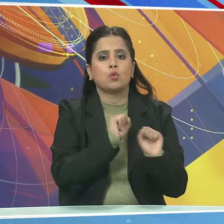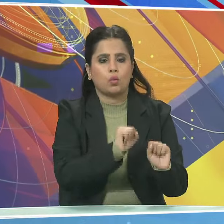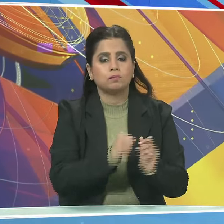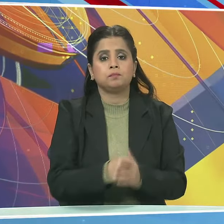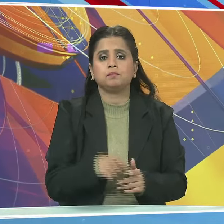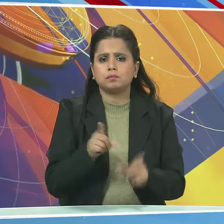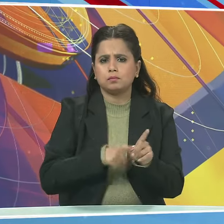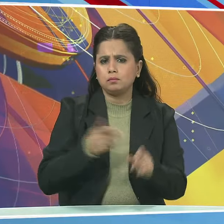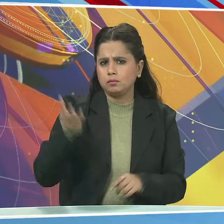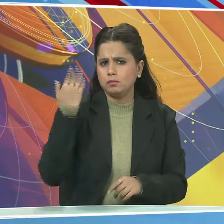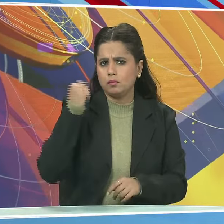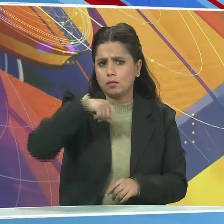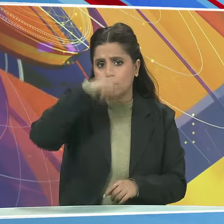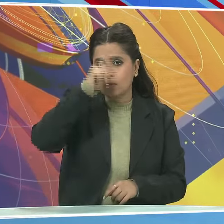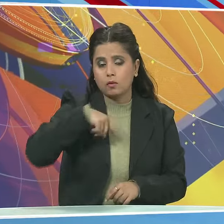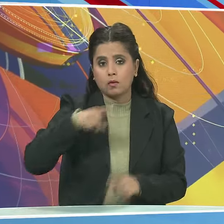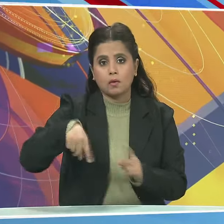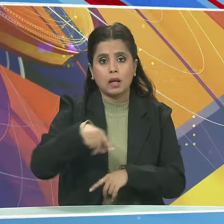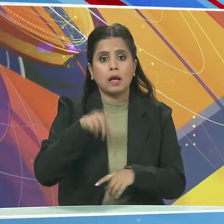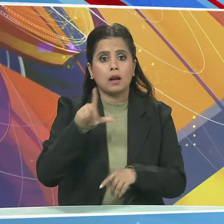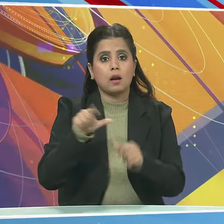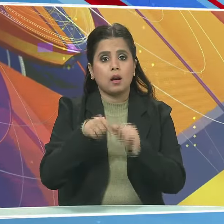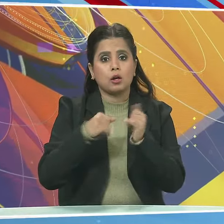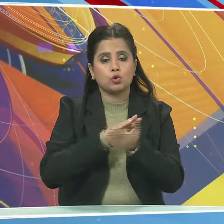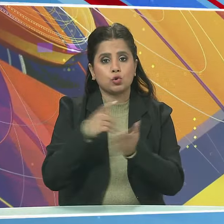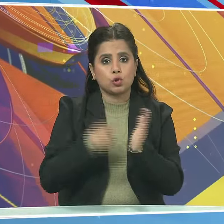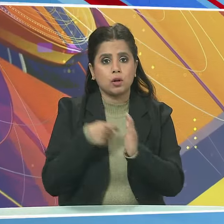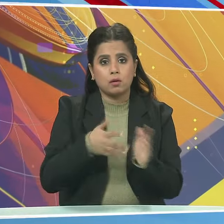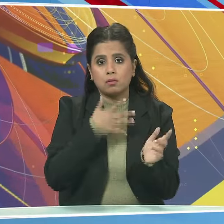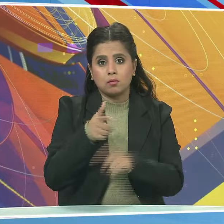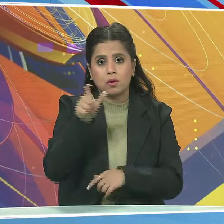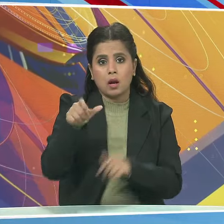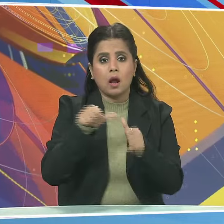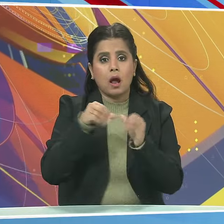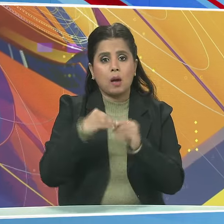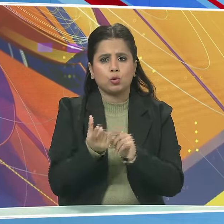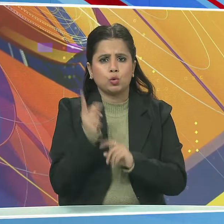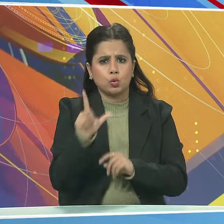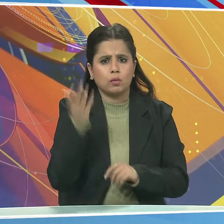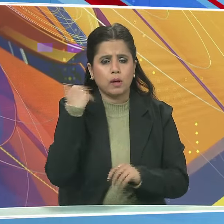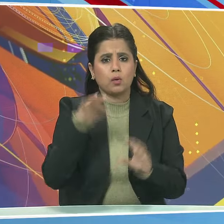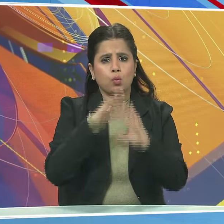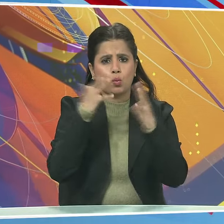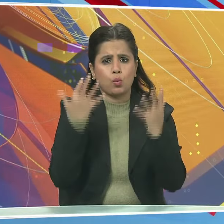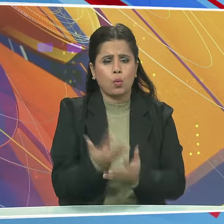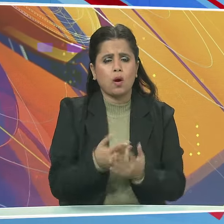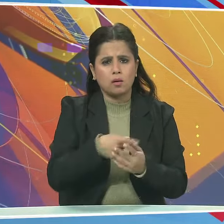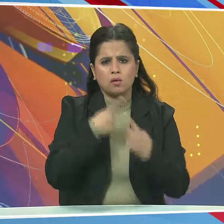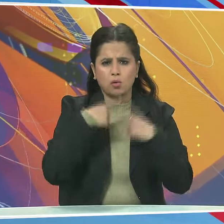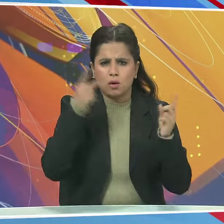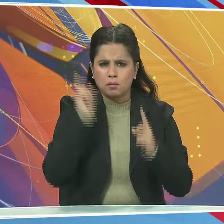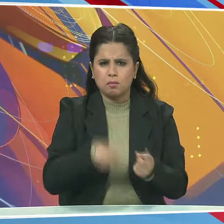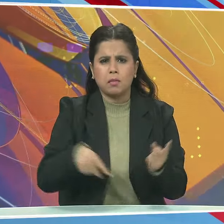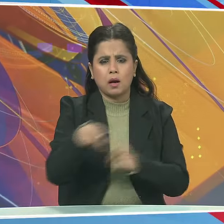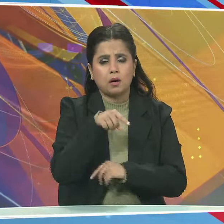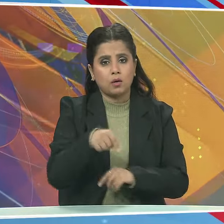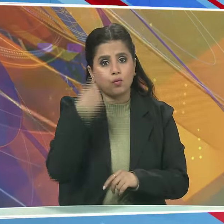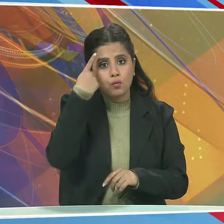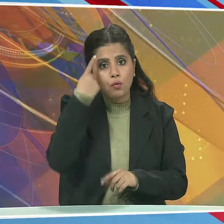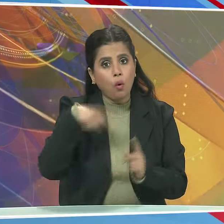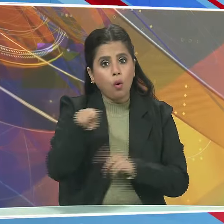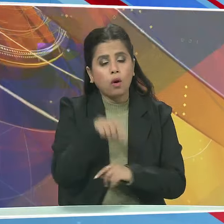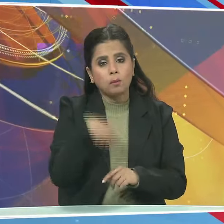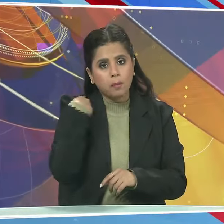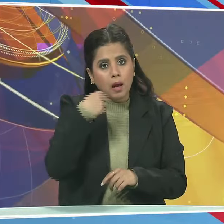पिछले साल भारत की ओर से लश्कर के आतंगवादी अब्दुलरह्मान मक्की को वैश्विक आतंगवाजनी घोशित करने के लिए